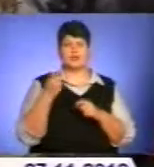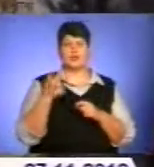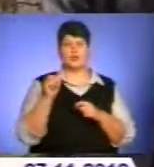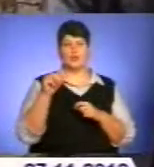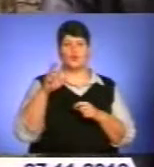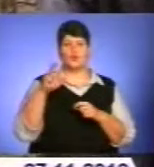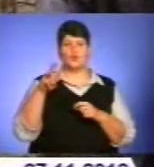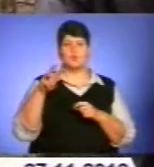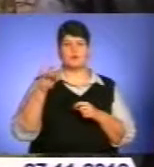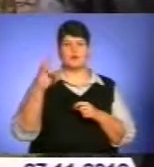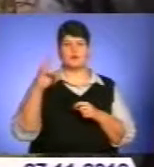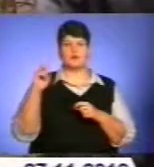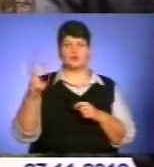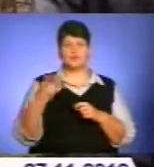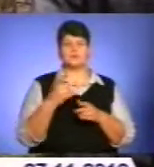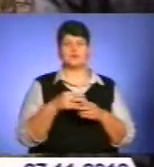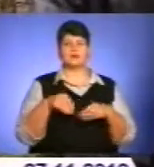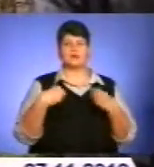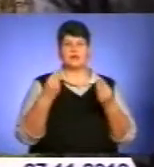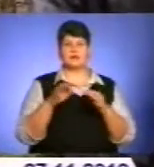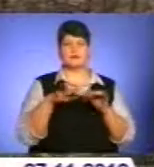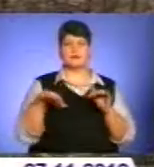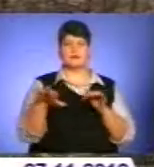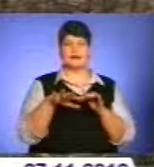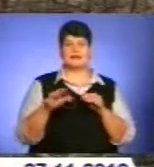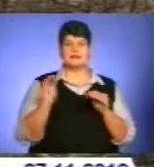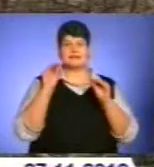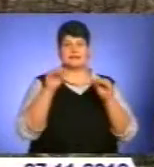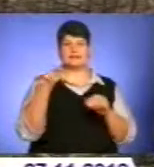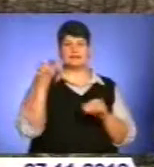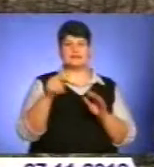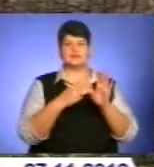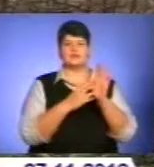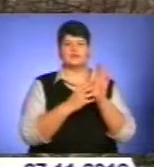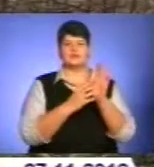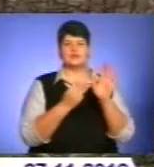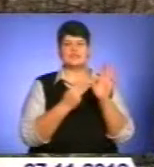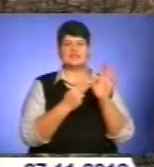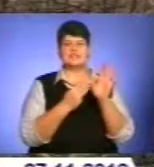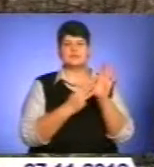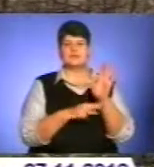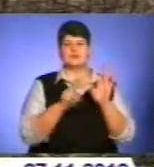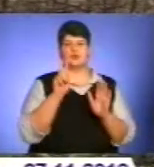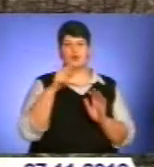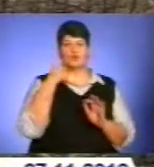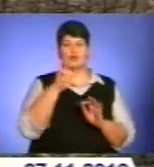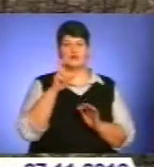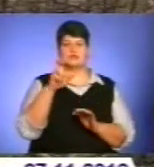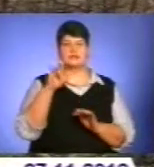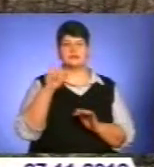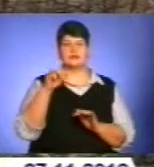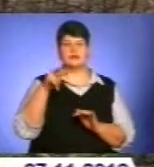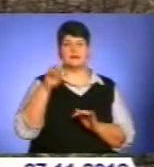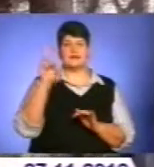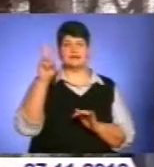експериментальну ділянку клонової плантації дуба звичайного заклали у 1982 році в Білецькому лісництві на